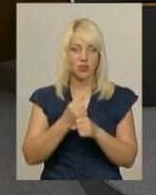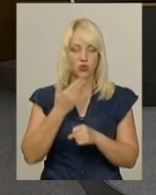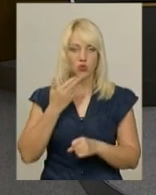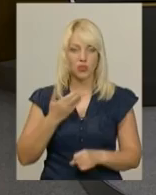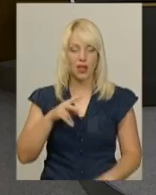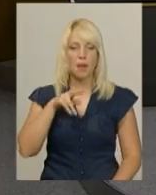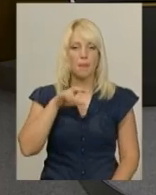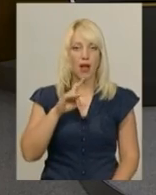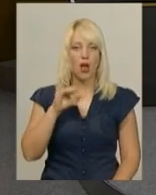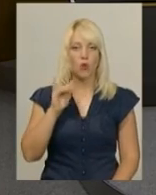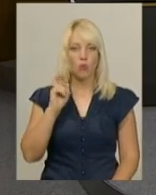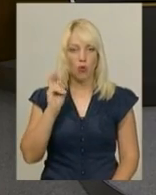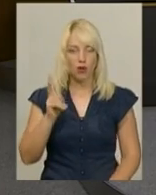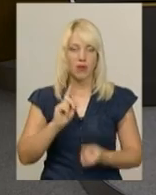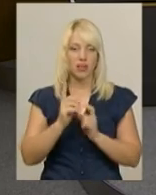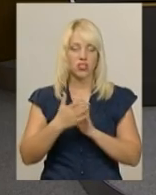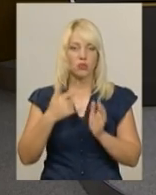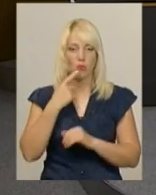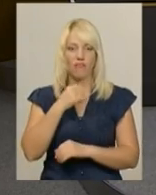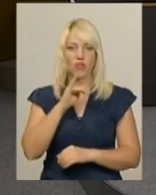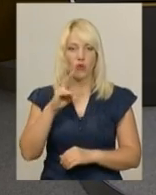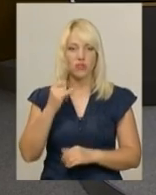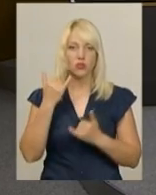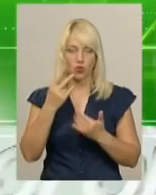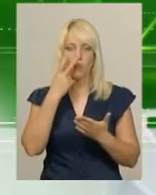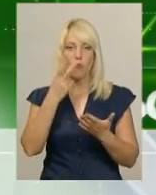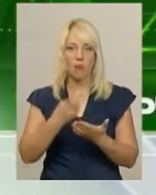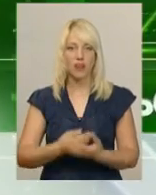диктор жестової мови Оксана Фіновська. Сьогодні у випуску ви побачите.